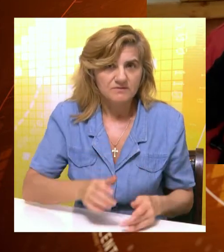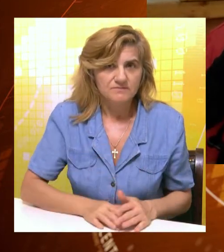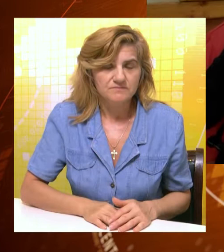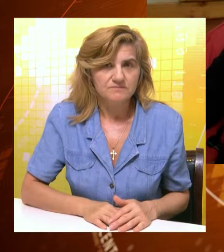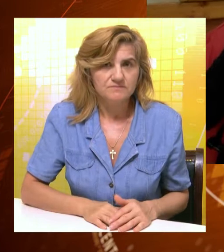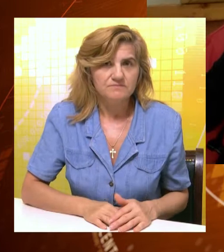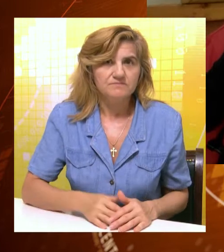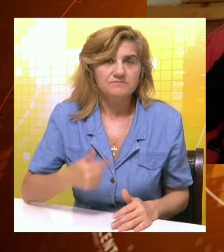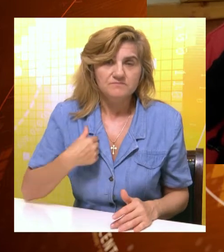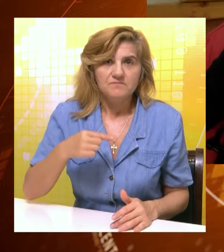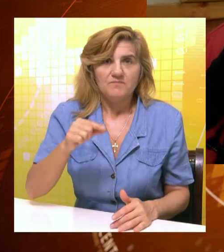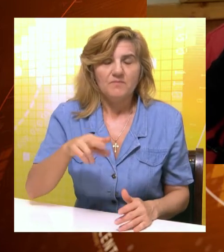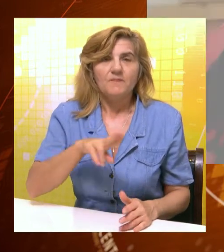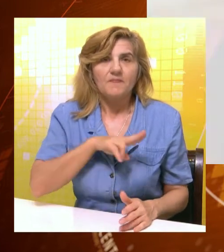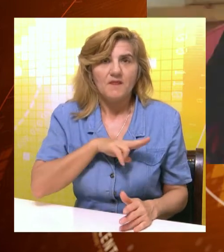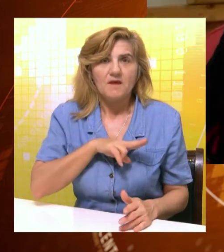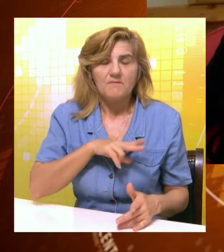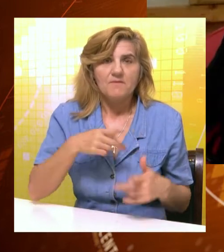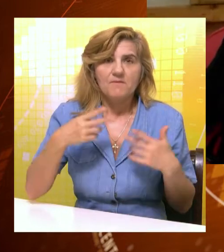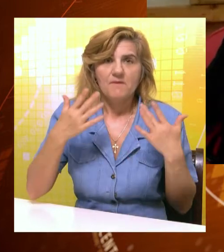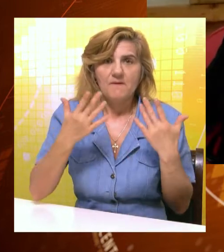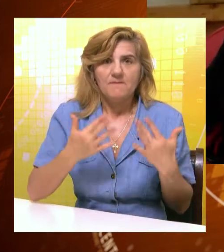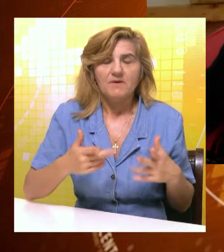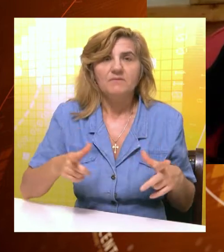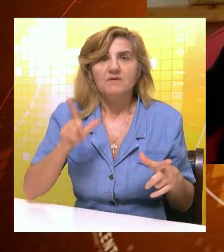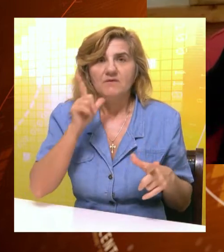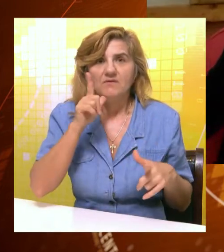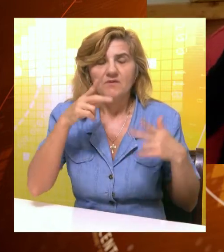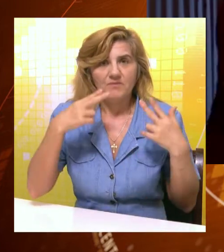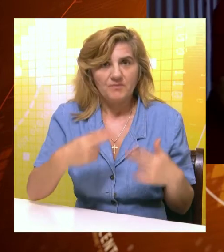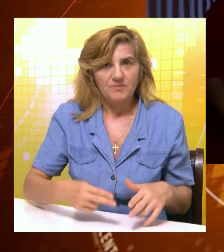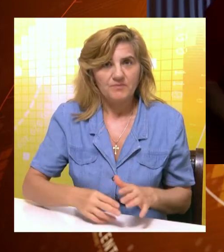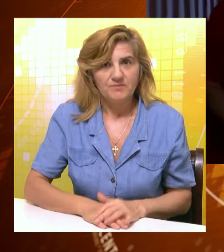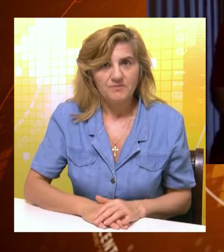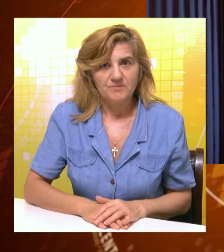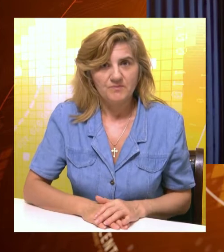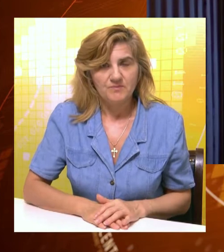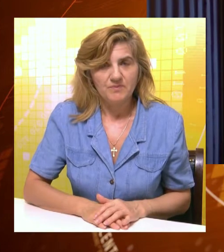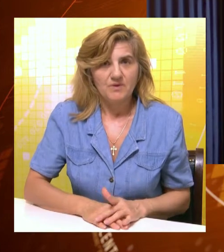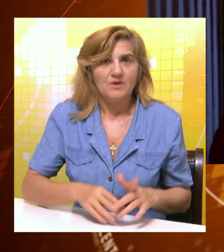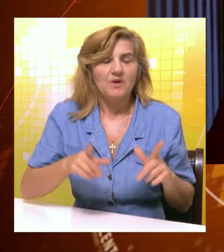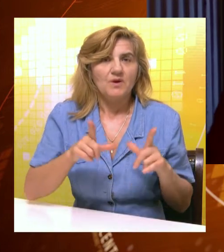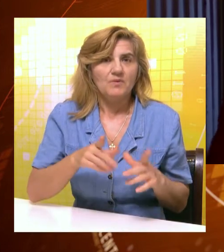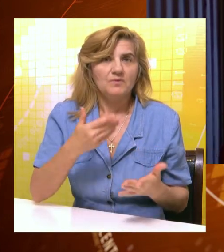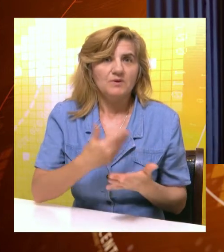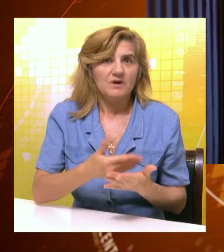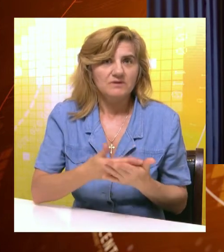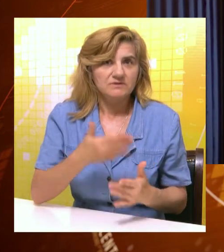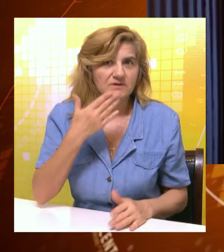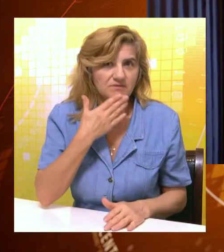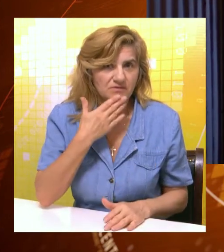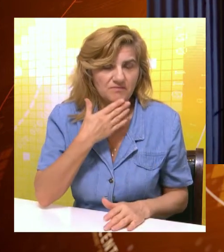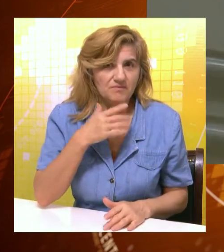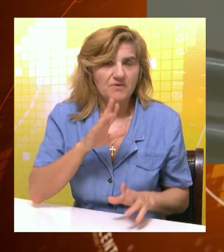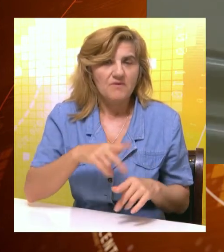imam tremu malo. Matematika mi je najteži predmet. U osnovnoj školi Ivan Milutinović završni